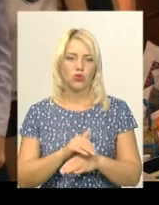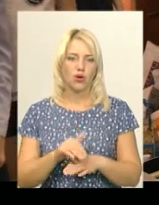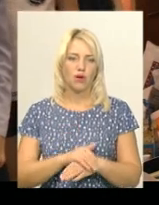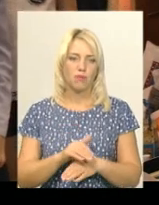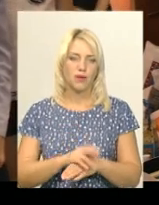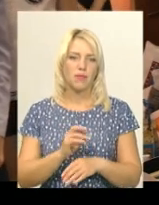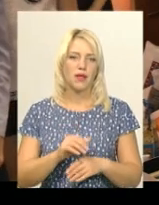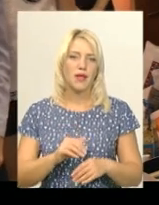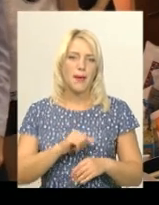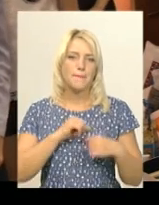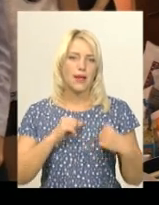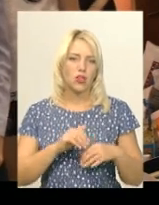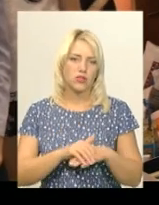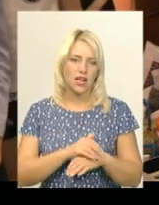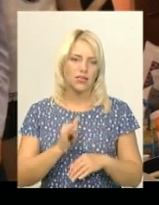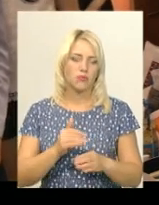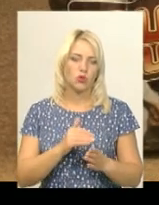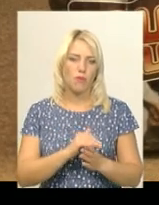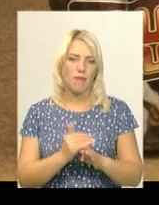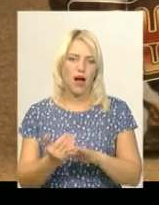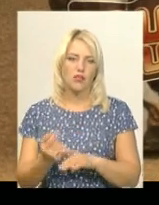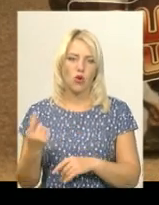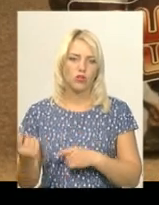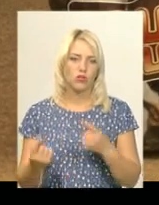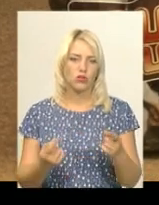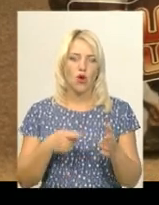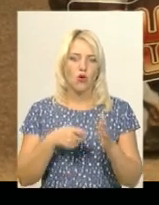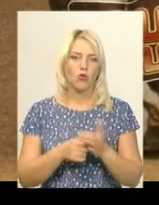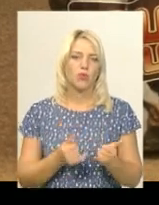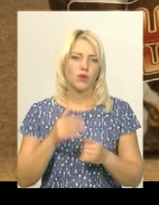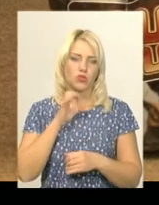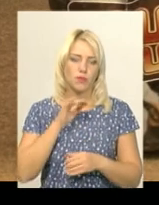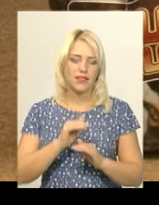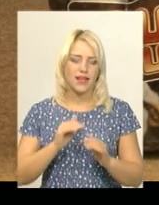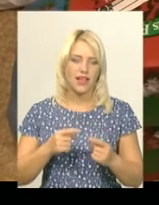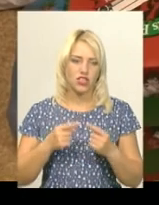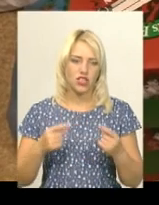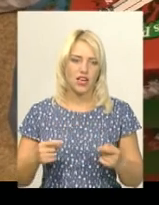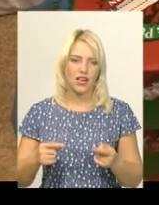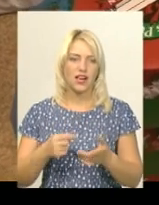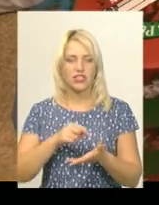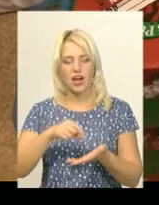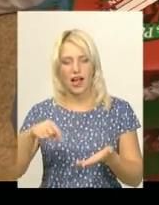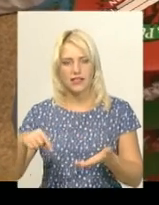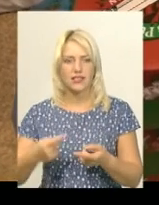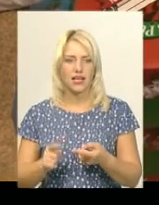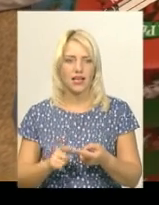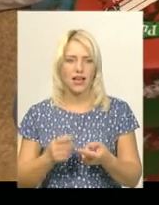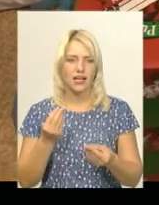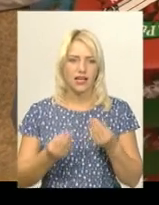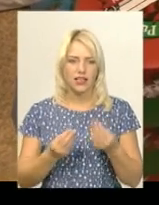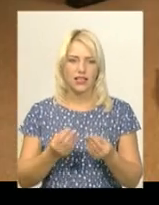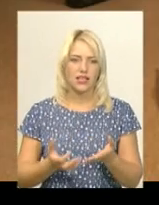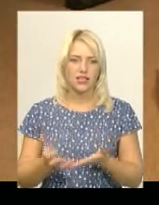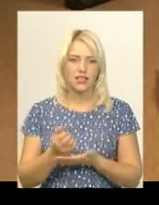милосердними і допомагати один одному. Корм для собак, дитячі речі, канцелярія та іграшки зібрали школярі під час благодійної